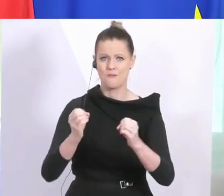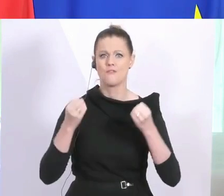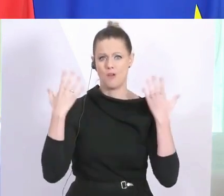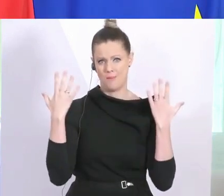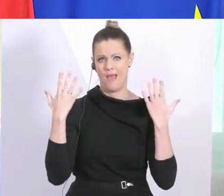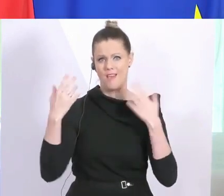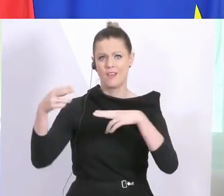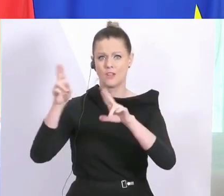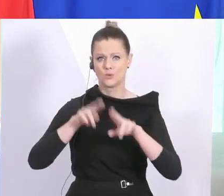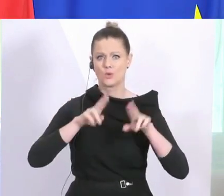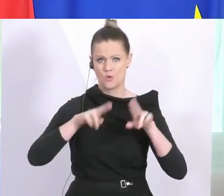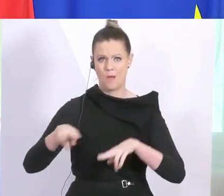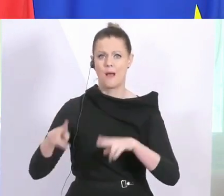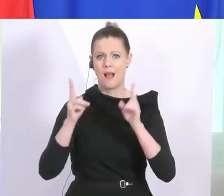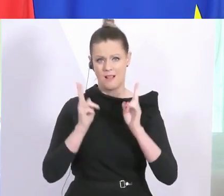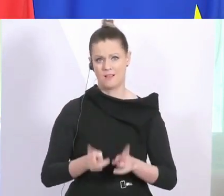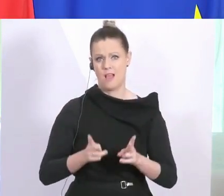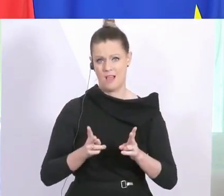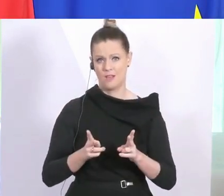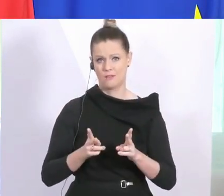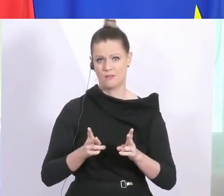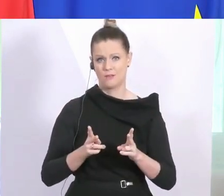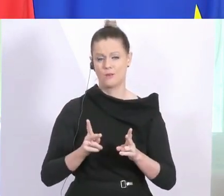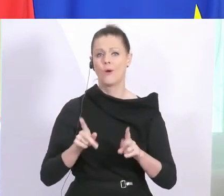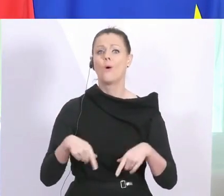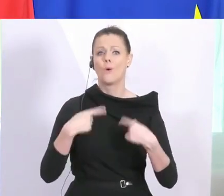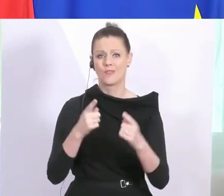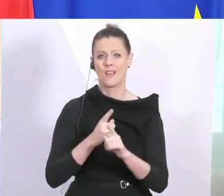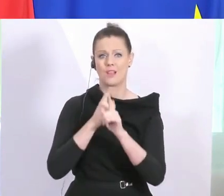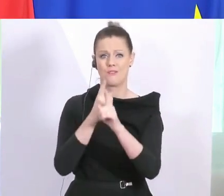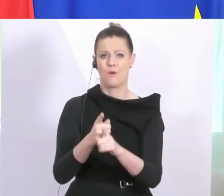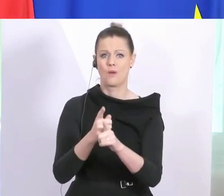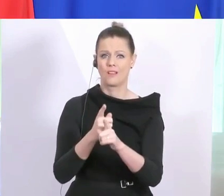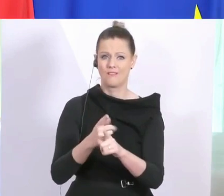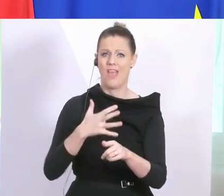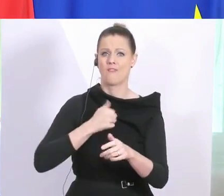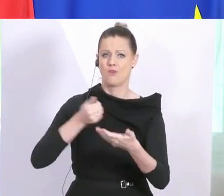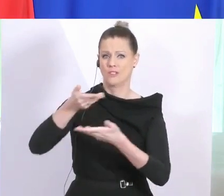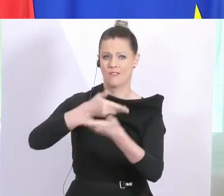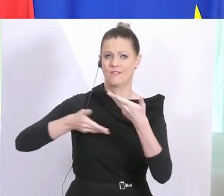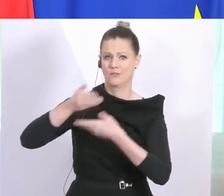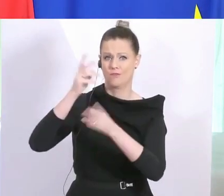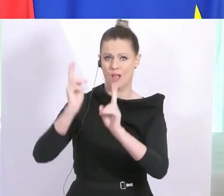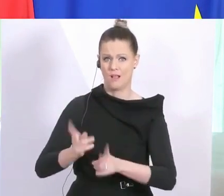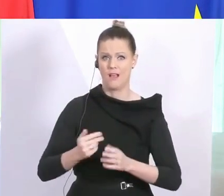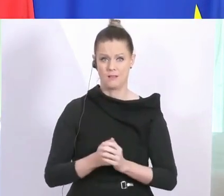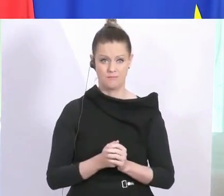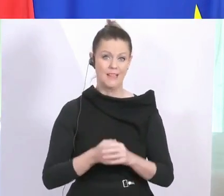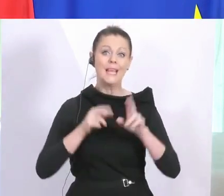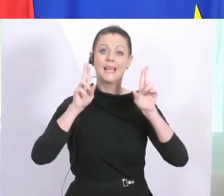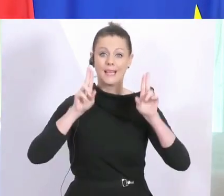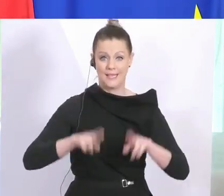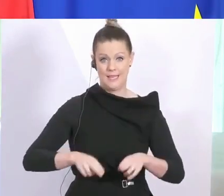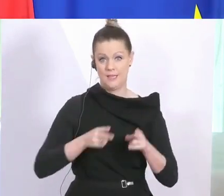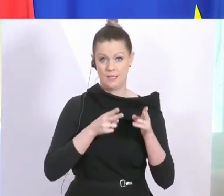zur Normalität und auch zu einem erfolgreichen Wirtschaften zurückkehren zu können. Das ist der richtige Weg, um